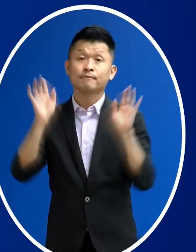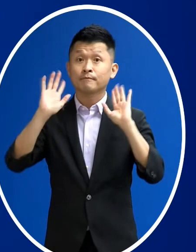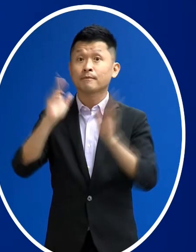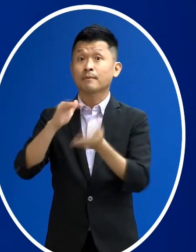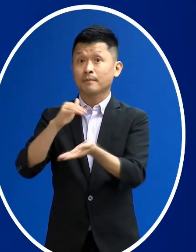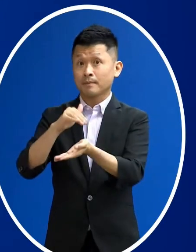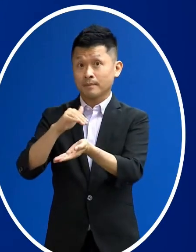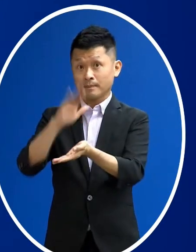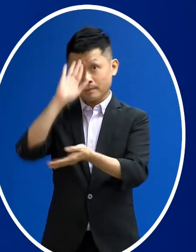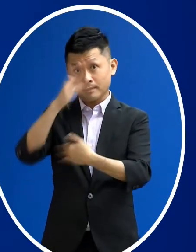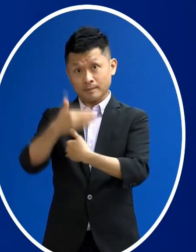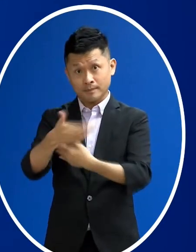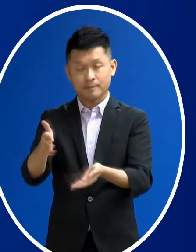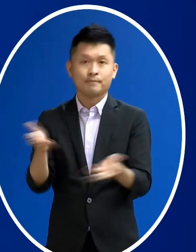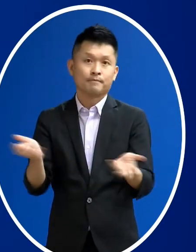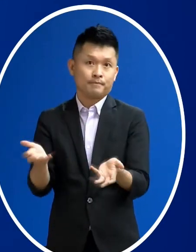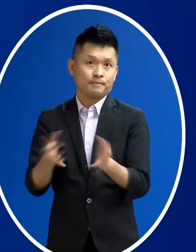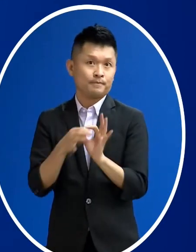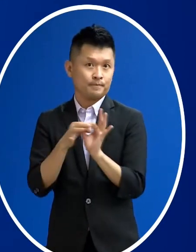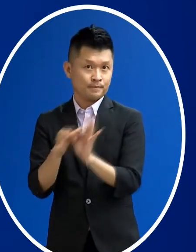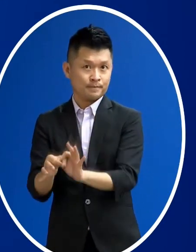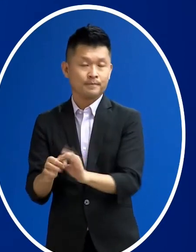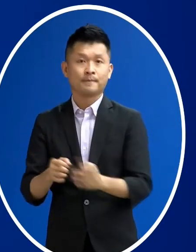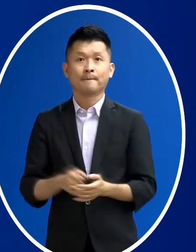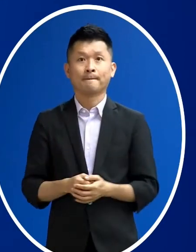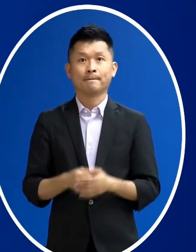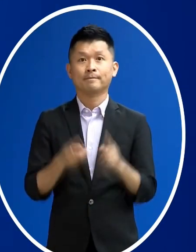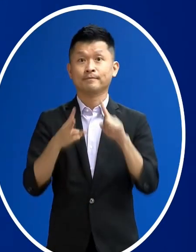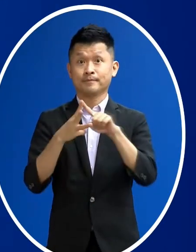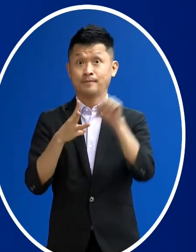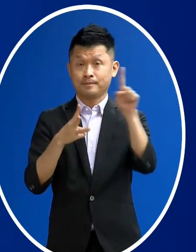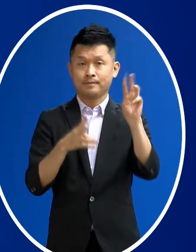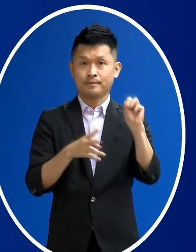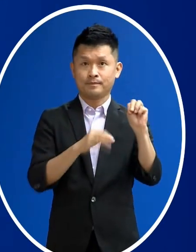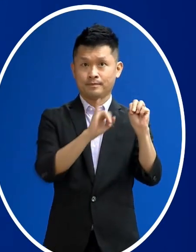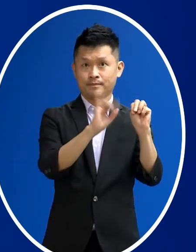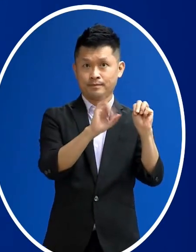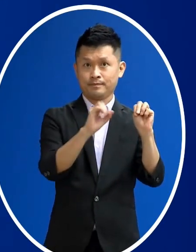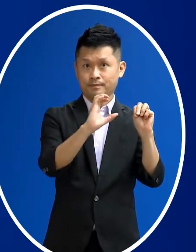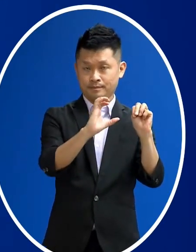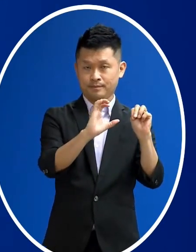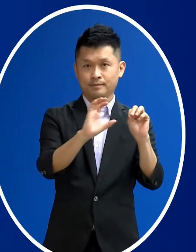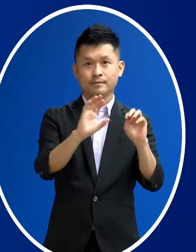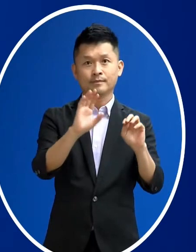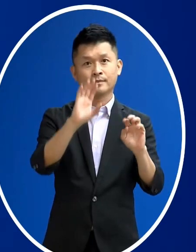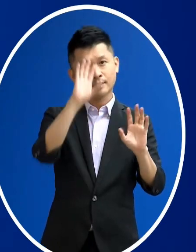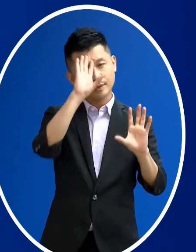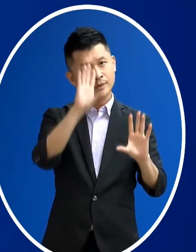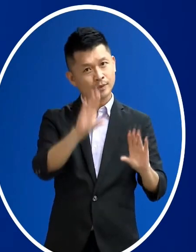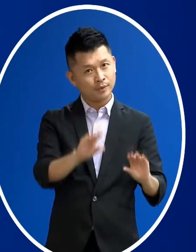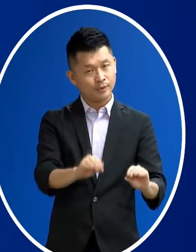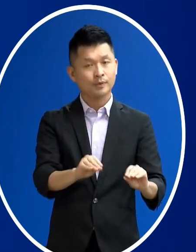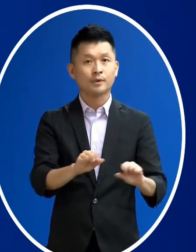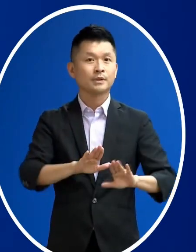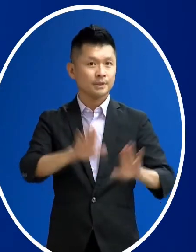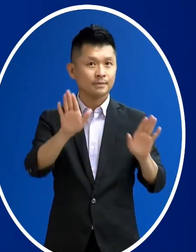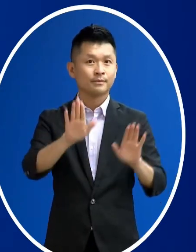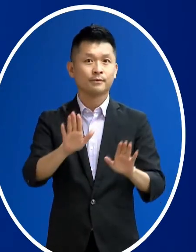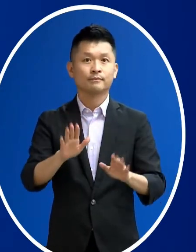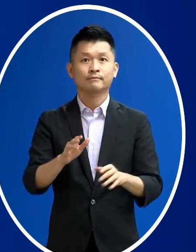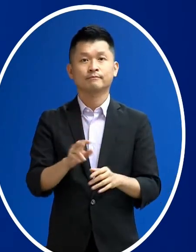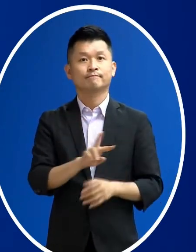繼續來照顧跟治療 所以這小朋友的密西的部分是已經病狂改善 轉出家務病房